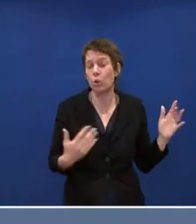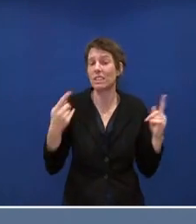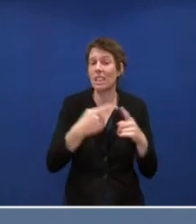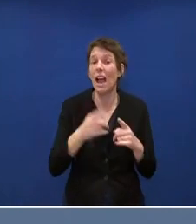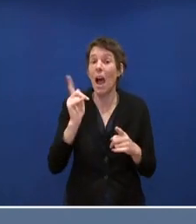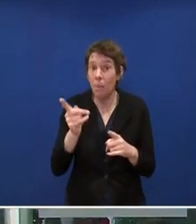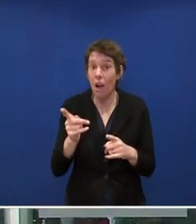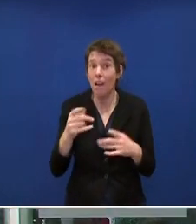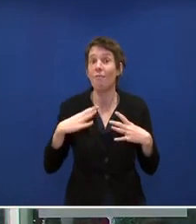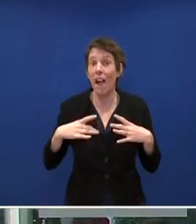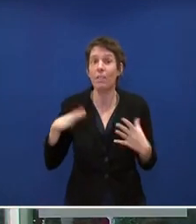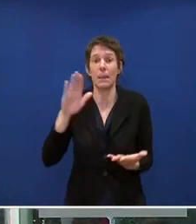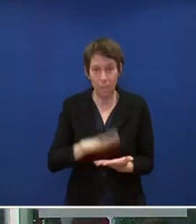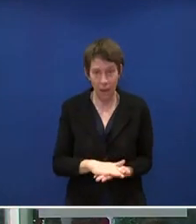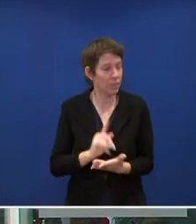Freiwilligkeit.